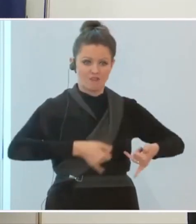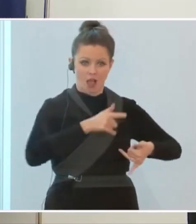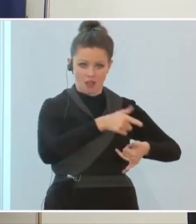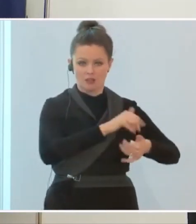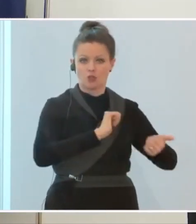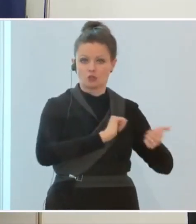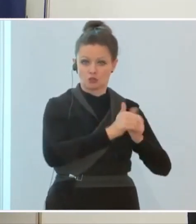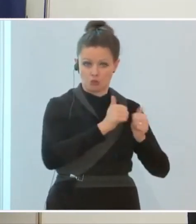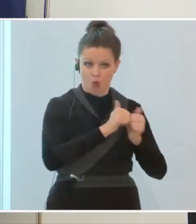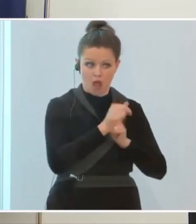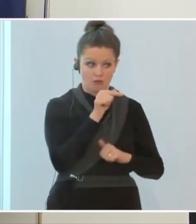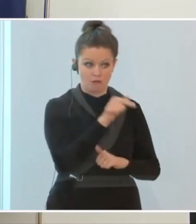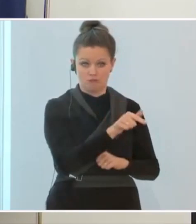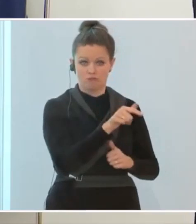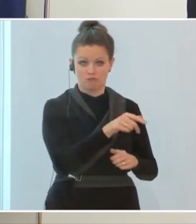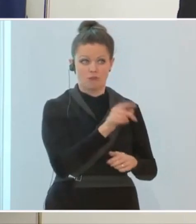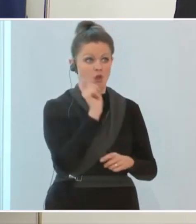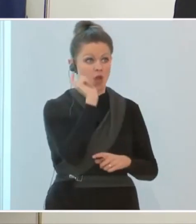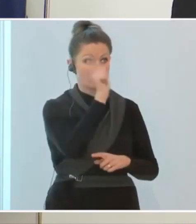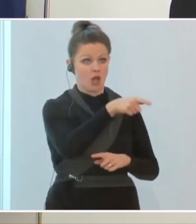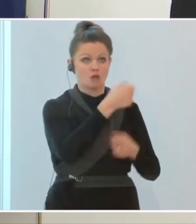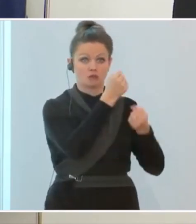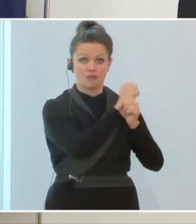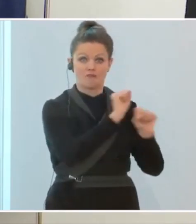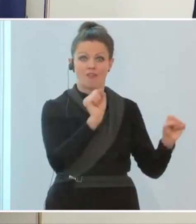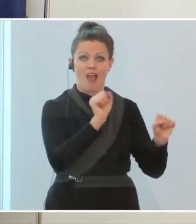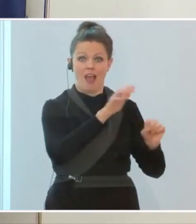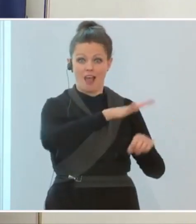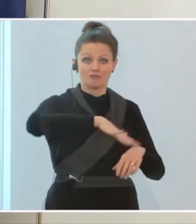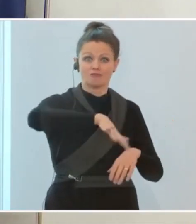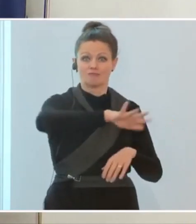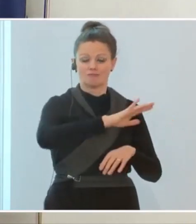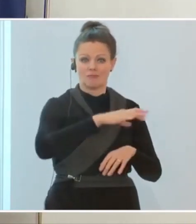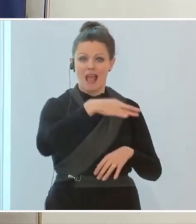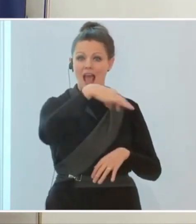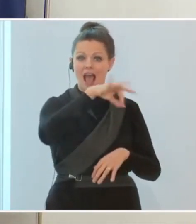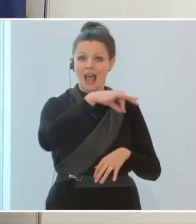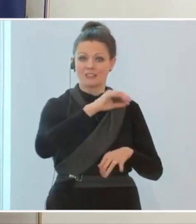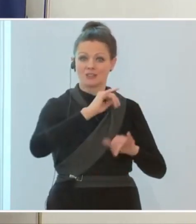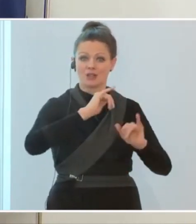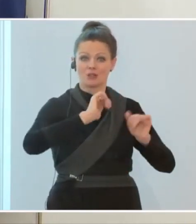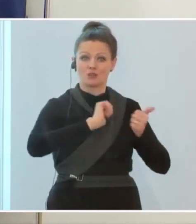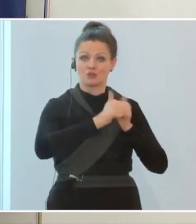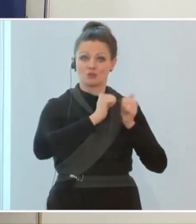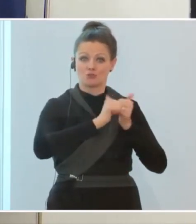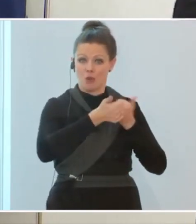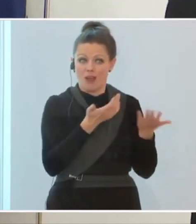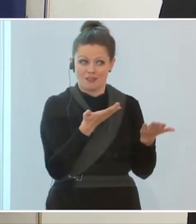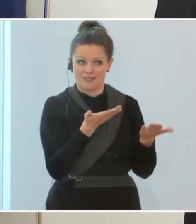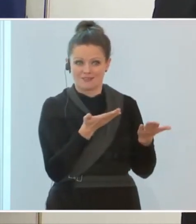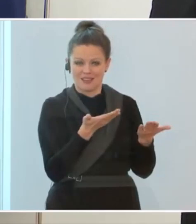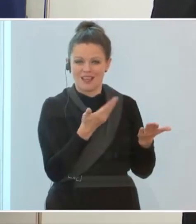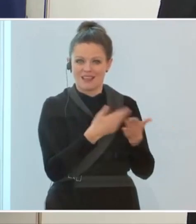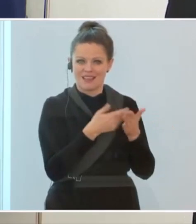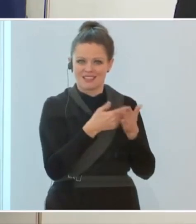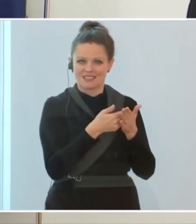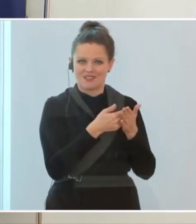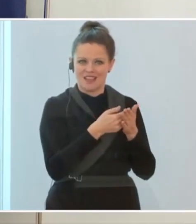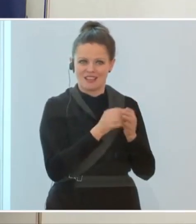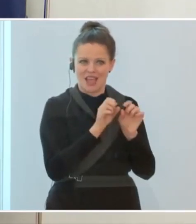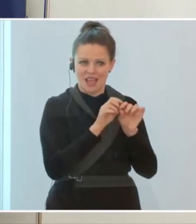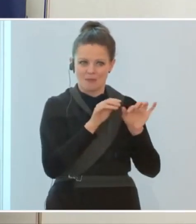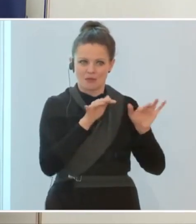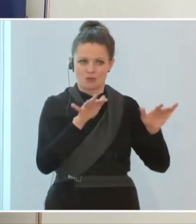Sport, ein Sport, der im Freien stattfindet, eine Einzelsportart. Und insofern ist das epidemiologisch